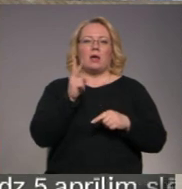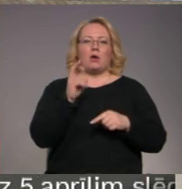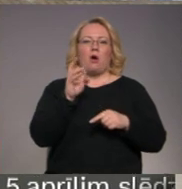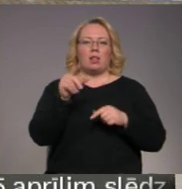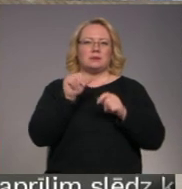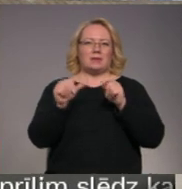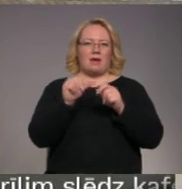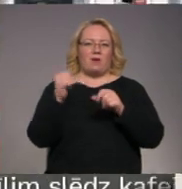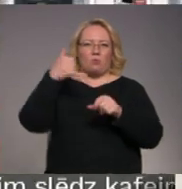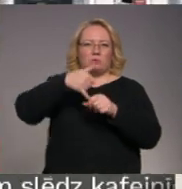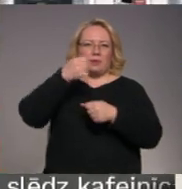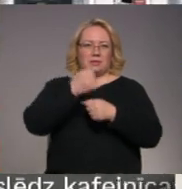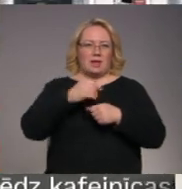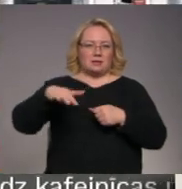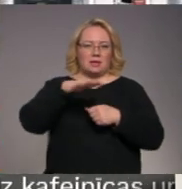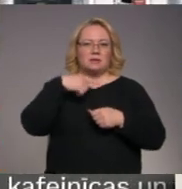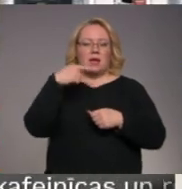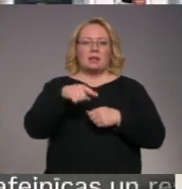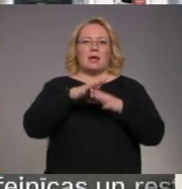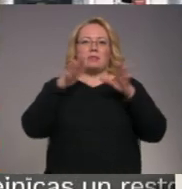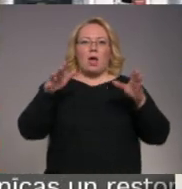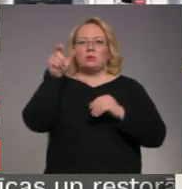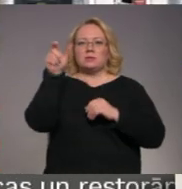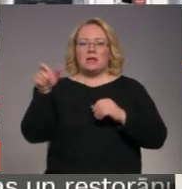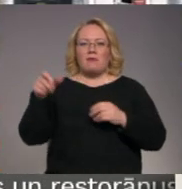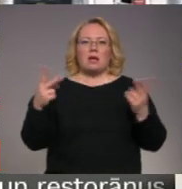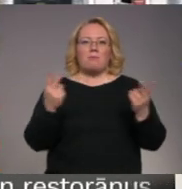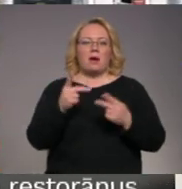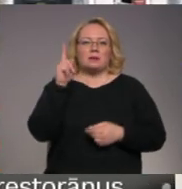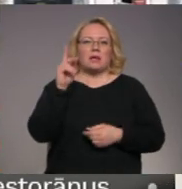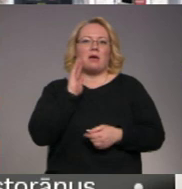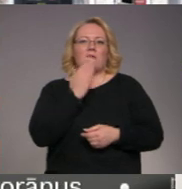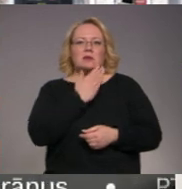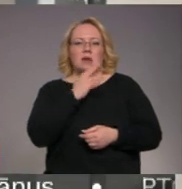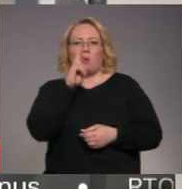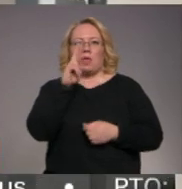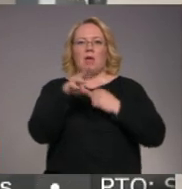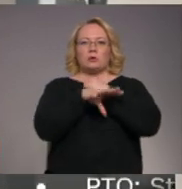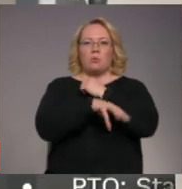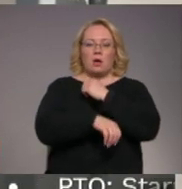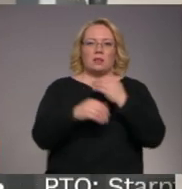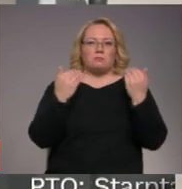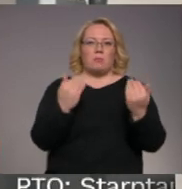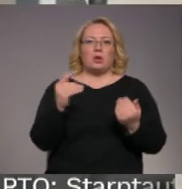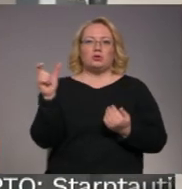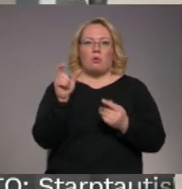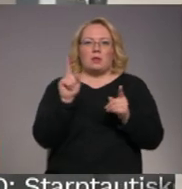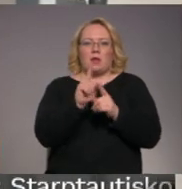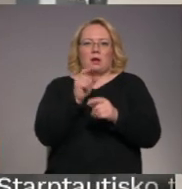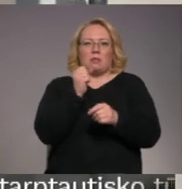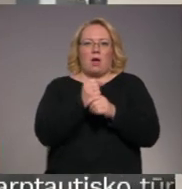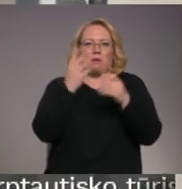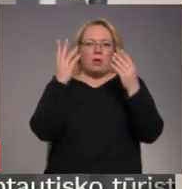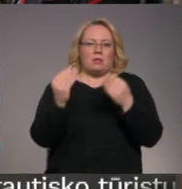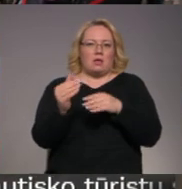uzpildes stācijā stāstā, ka tik daudz cilvēku parasti esot vien vasarās un nedēļas nogalēs, bet šobrīd arī darba dienas ir